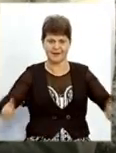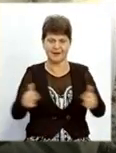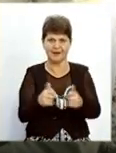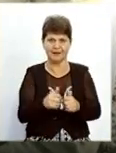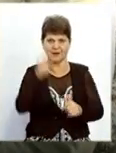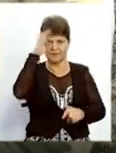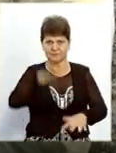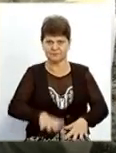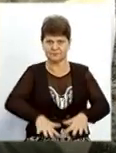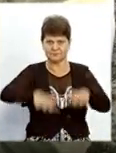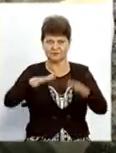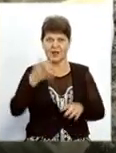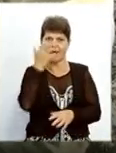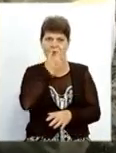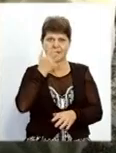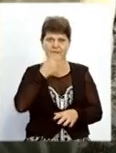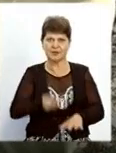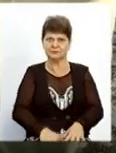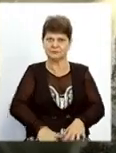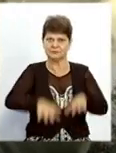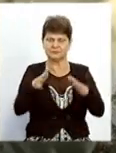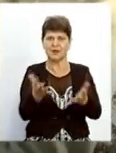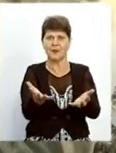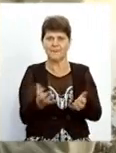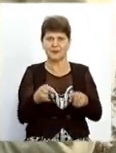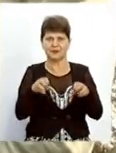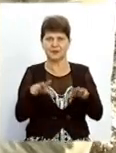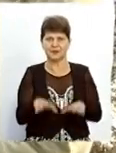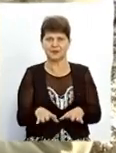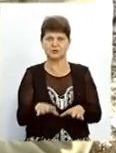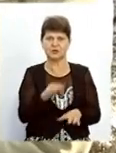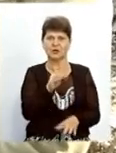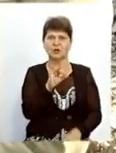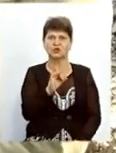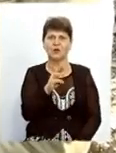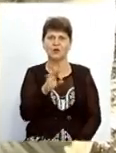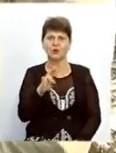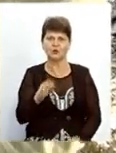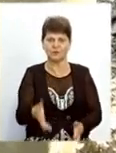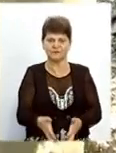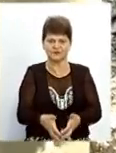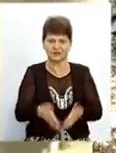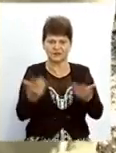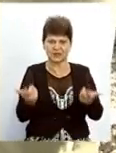затоплена, теплові камери затоплені. Було прийнято рішення зробити шурфовку, вскрили